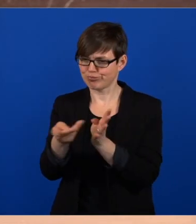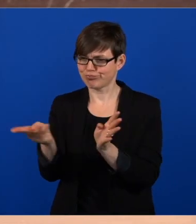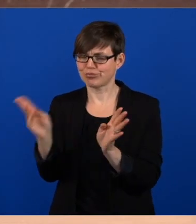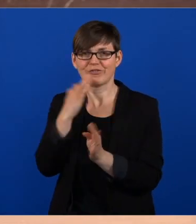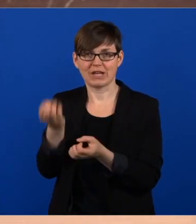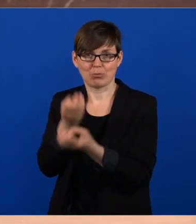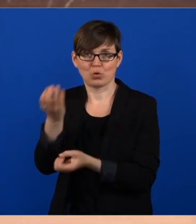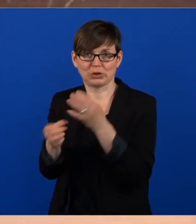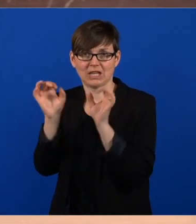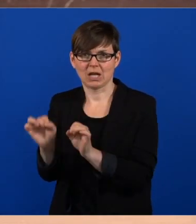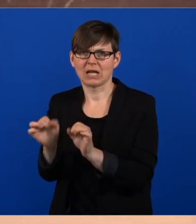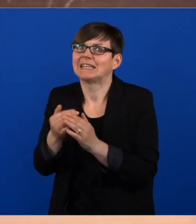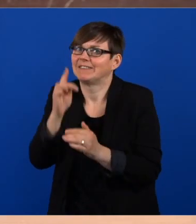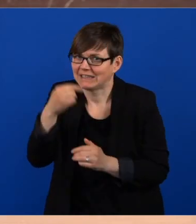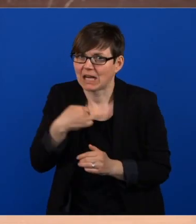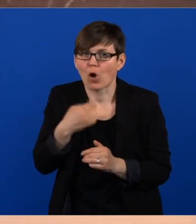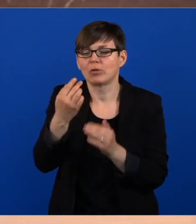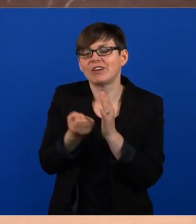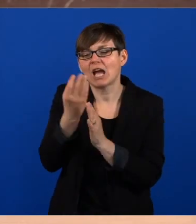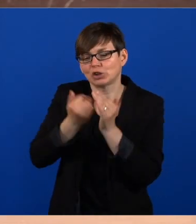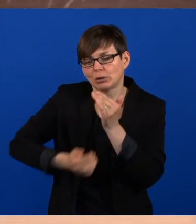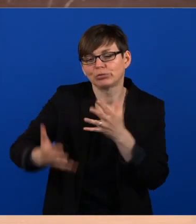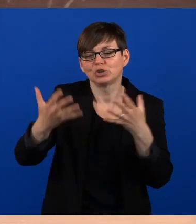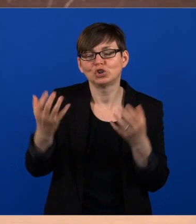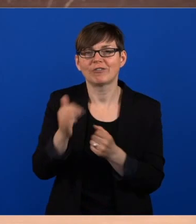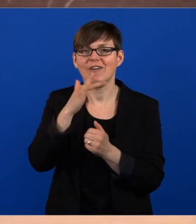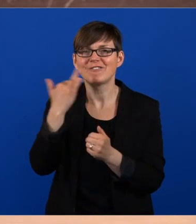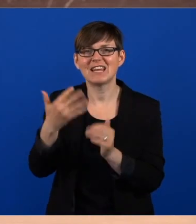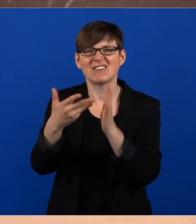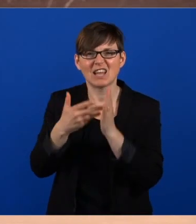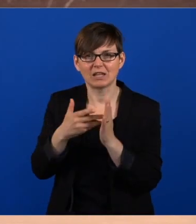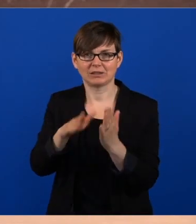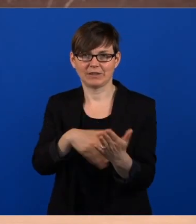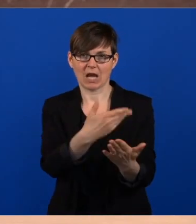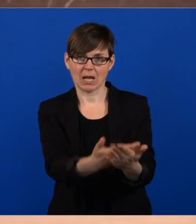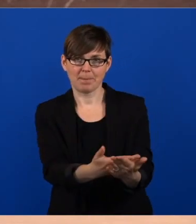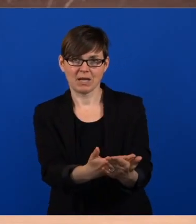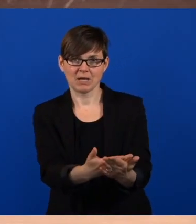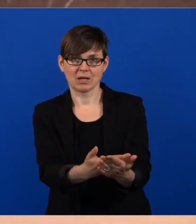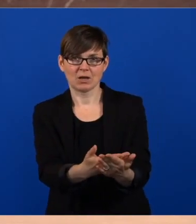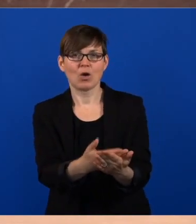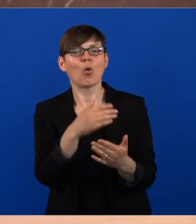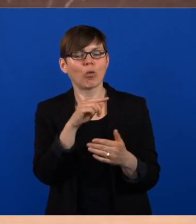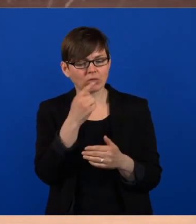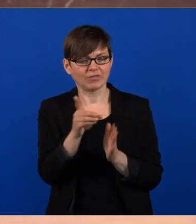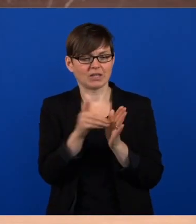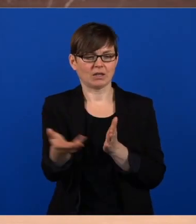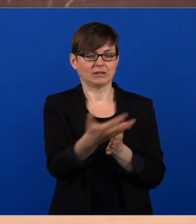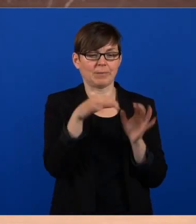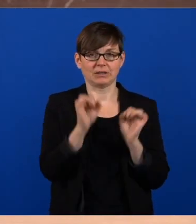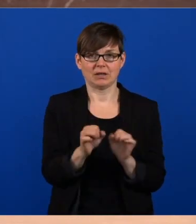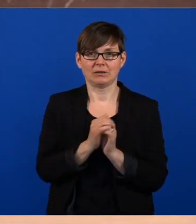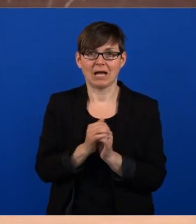Insofern gehe ich mal davon aus, dass es über kurz oder lang möglich sein wird, genügend Tests dieser Art zur Verfügung zu stellen. Aber ob das jetzt